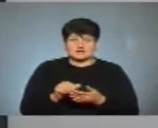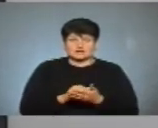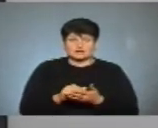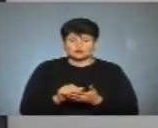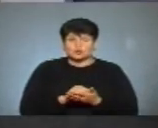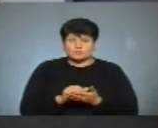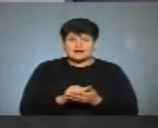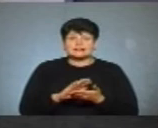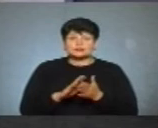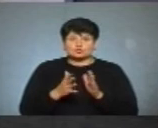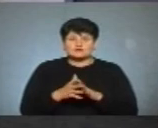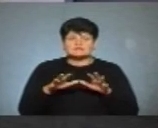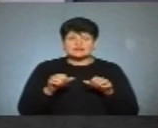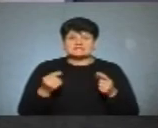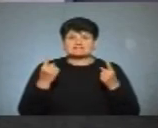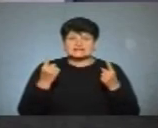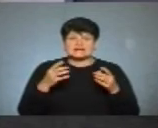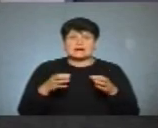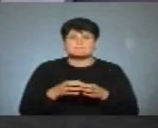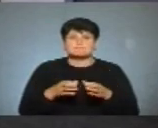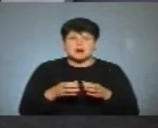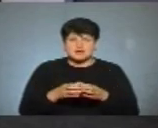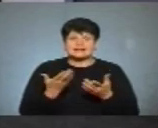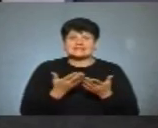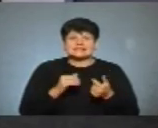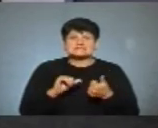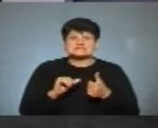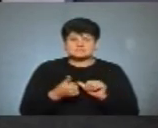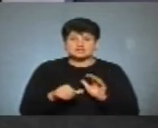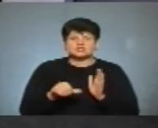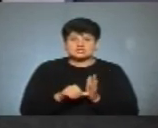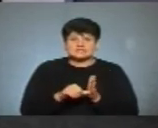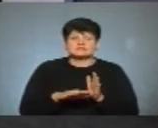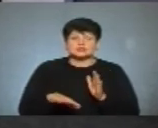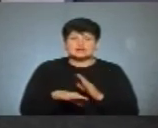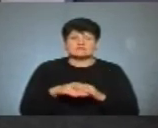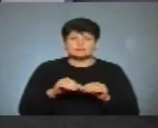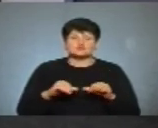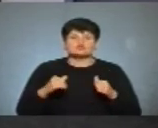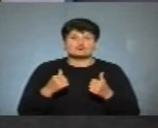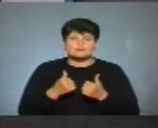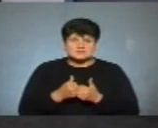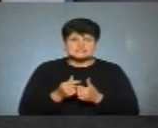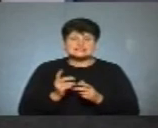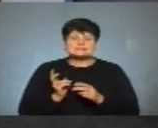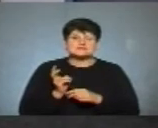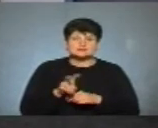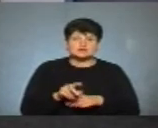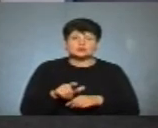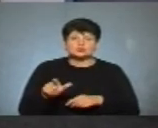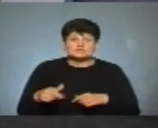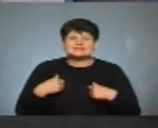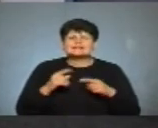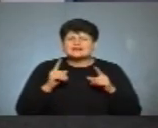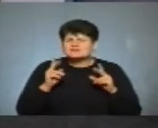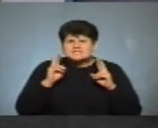Домовилися з власниками великих партій, які замінили членів ТВК, комісії, і зайшли люди, які навіть